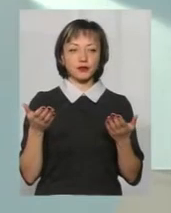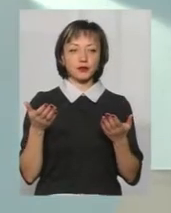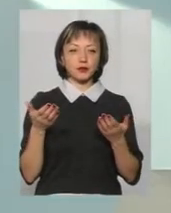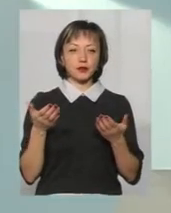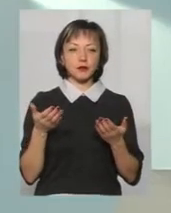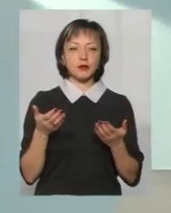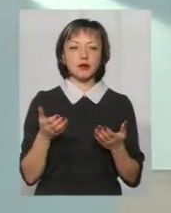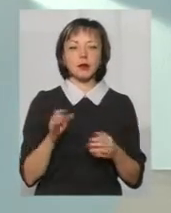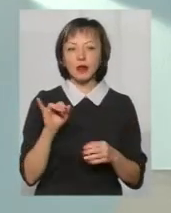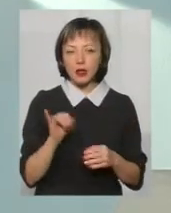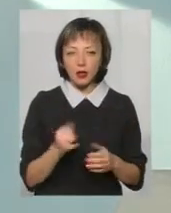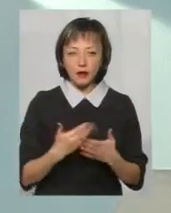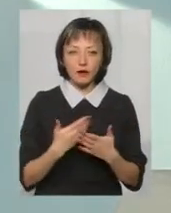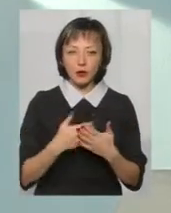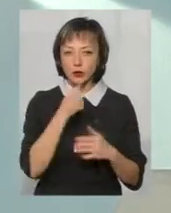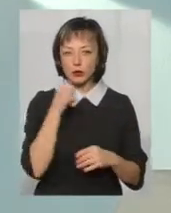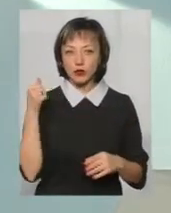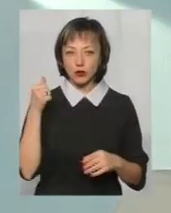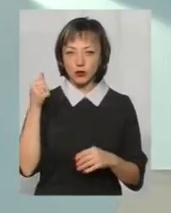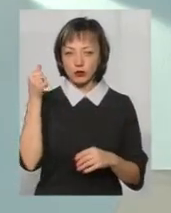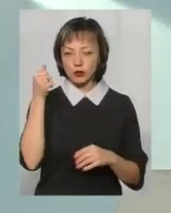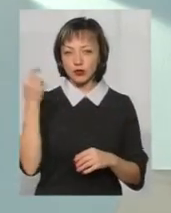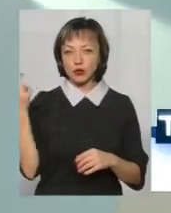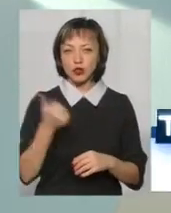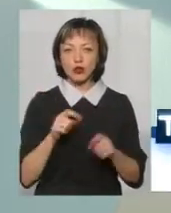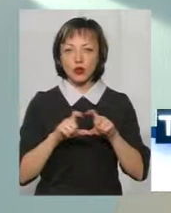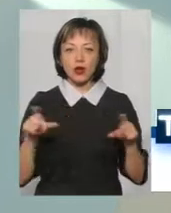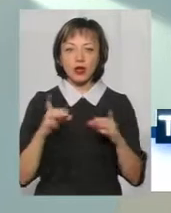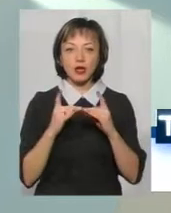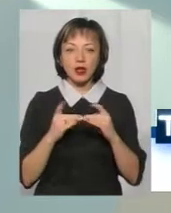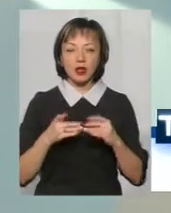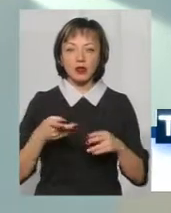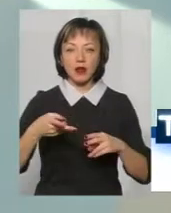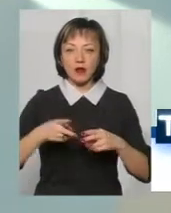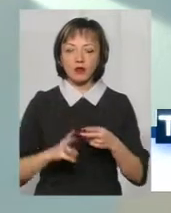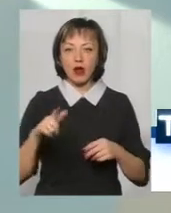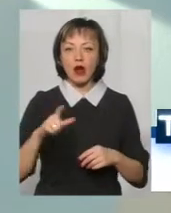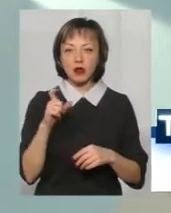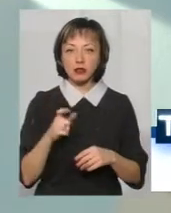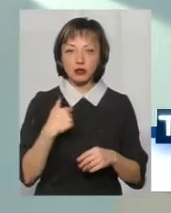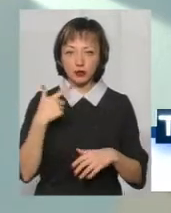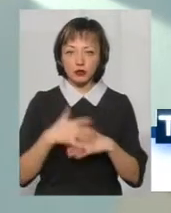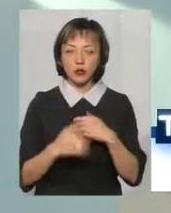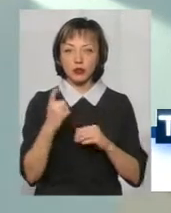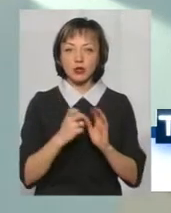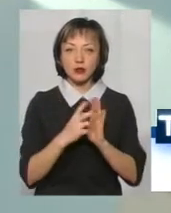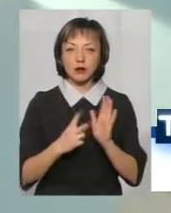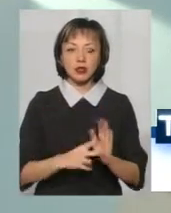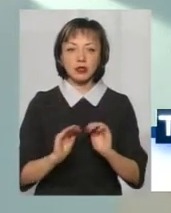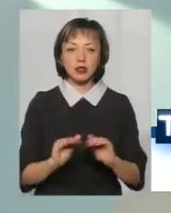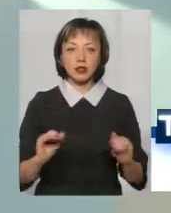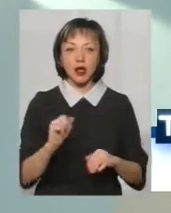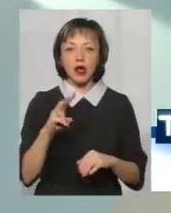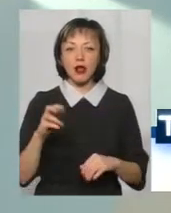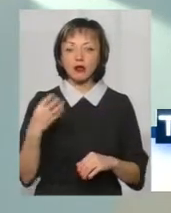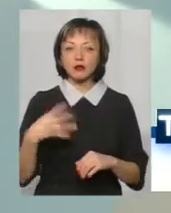І от буквально на тому тижні звернулася одна школа-інтернат, у них щось там перекрили газ, і вона каже, Ніна Ваня, розумієте, в мене є 117 дітей, але